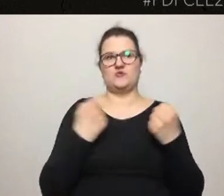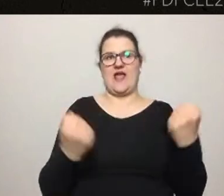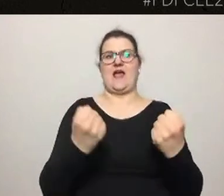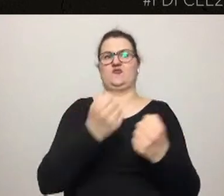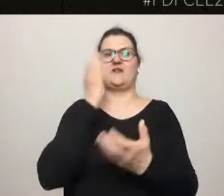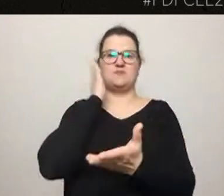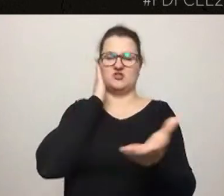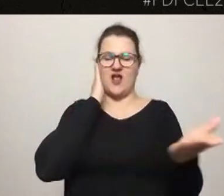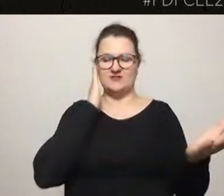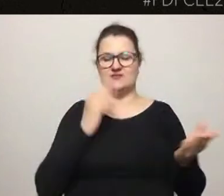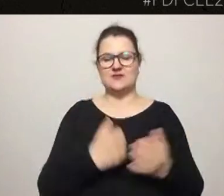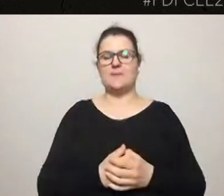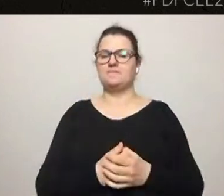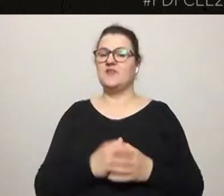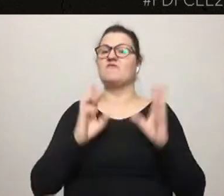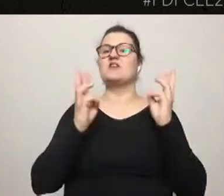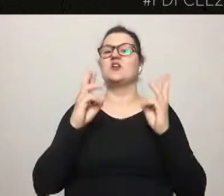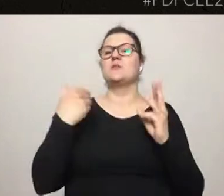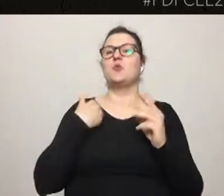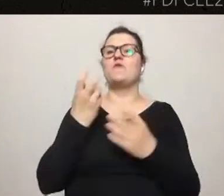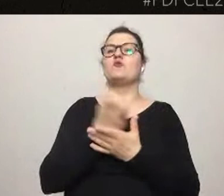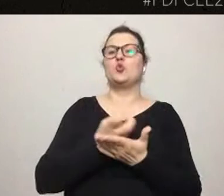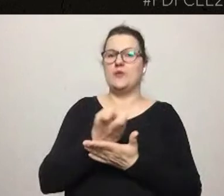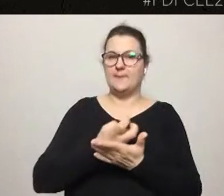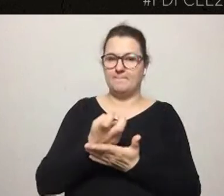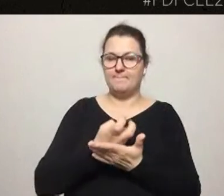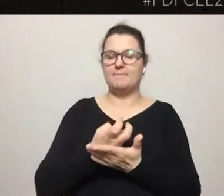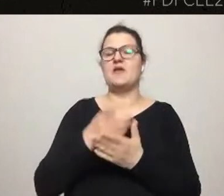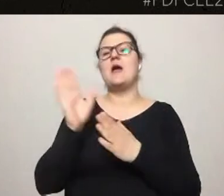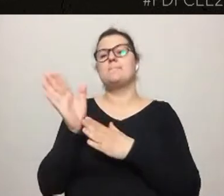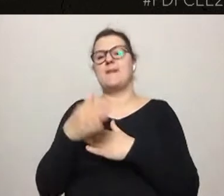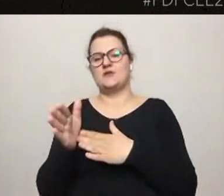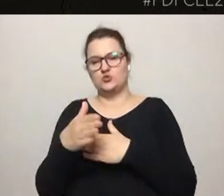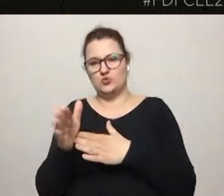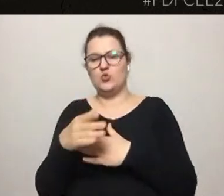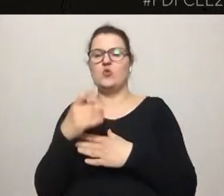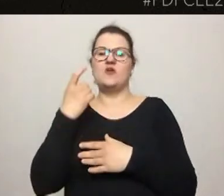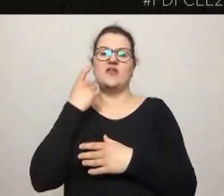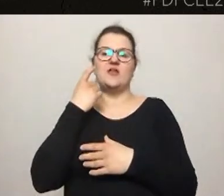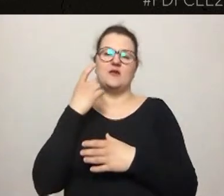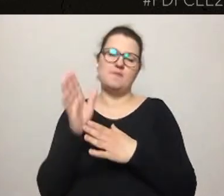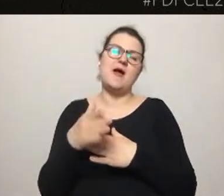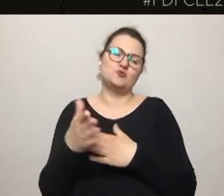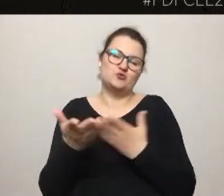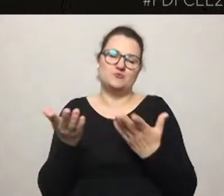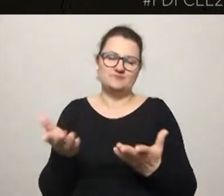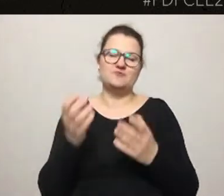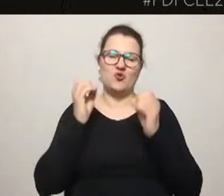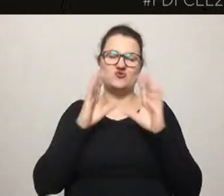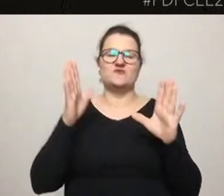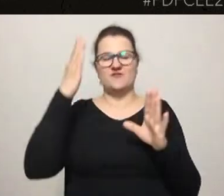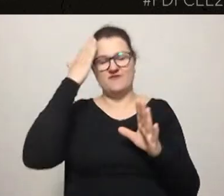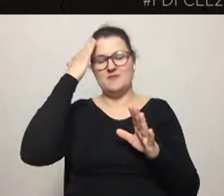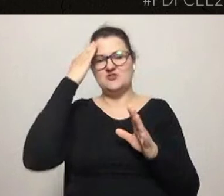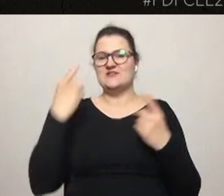odbyły się w lutym, w marcu. I w marcu oczywiście widzieliśmy już, że sytuacja zaczynała być krytyczna